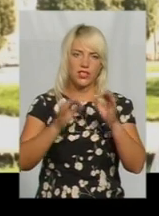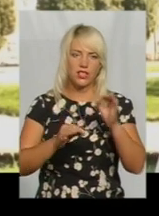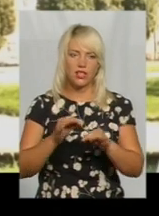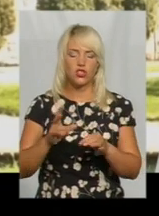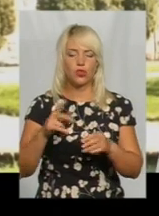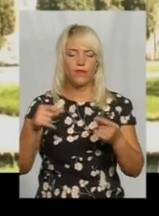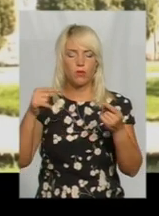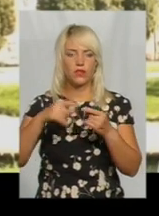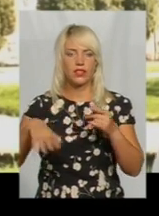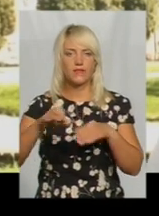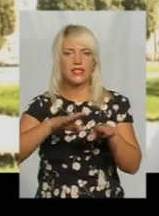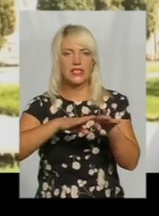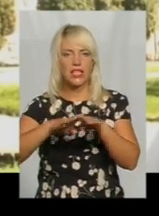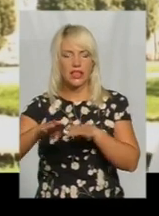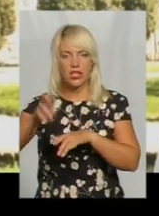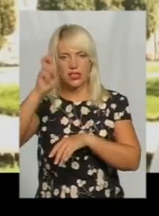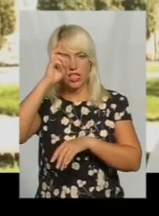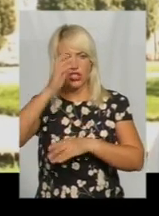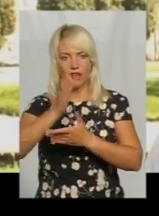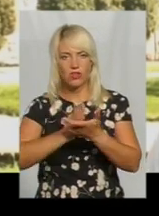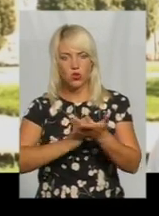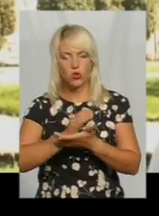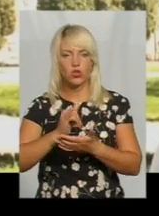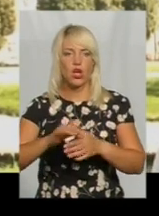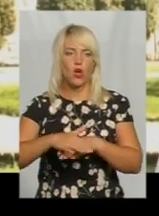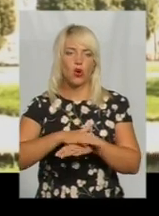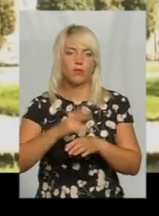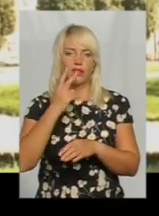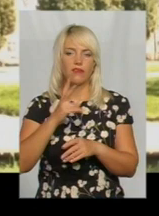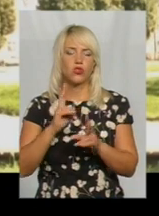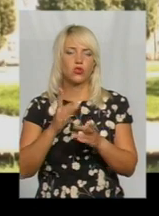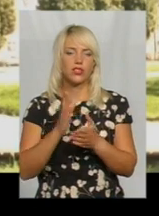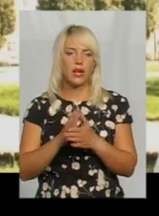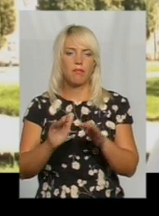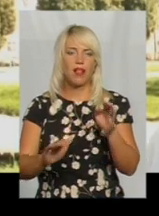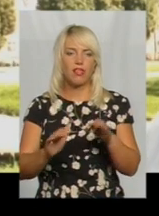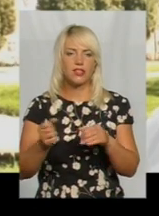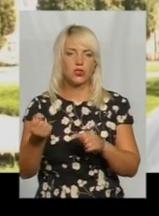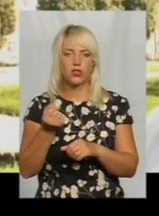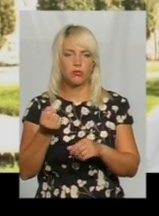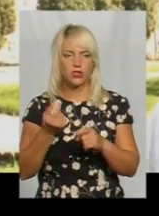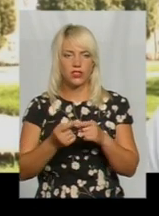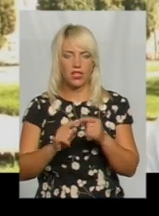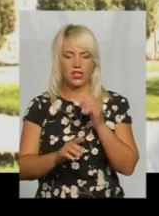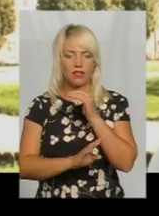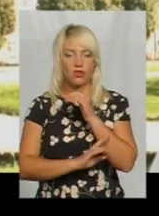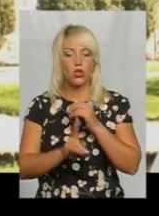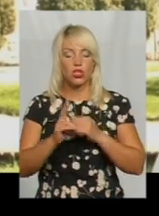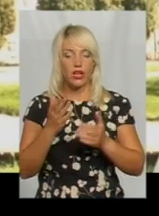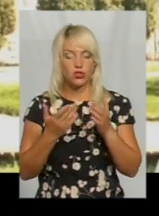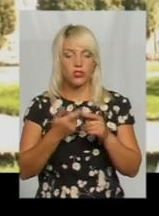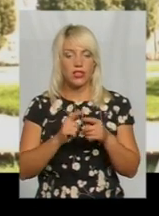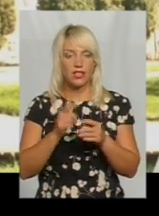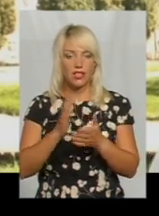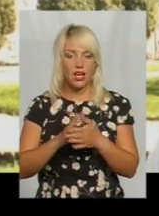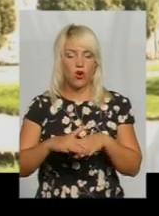нормам, державних служб і громади, дивчись хто є балансоутримуючим даної деревини. Тобто якщо це є громада, ми звертаємося